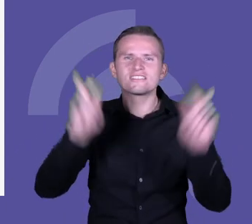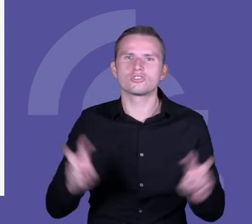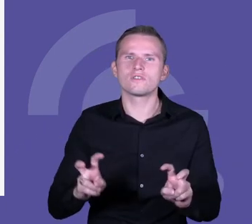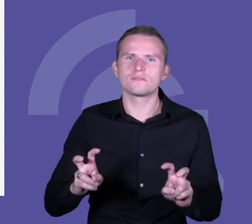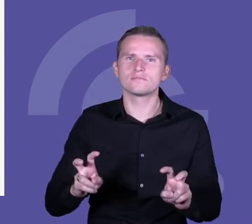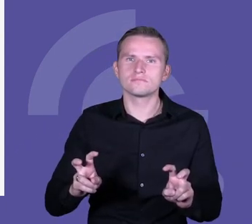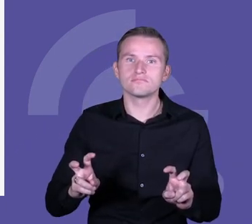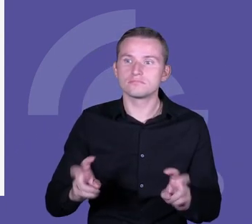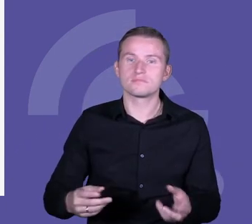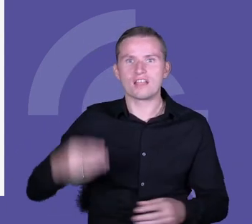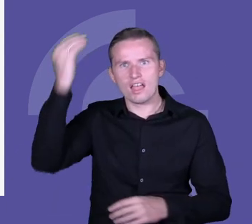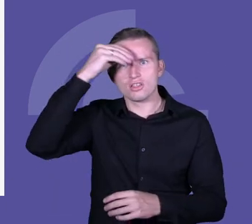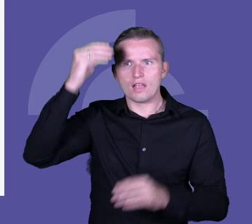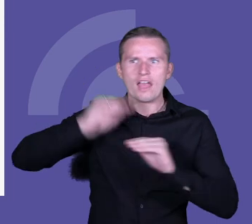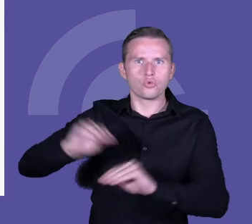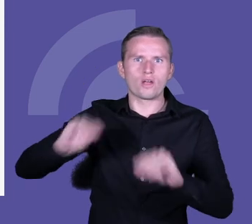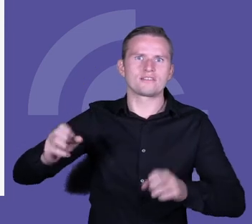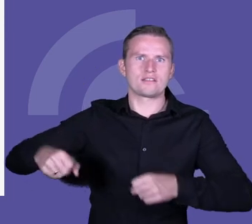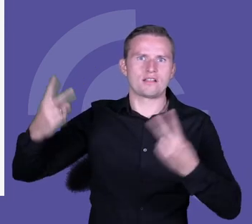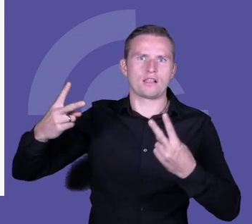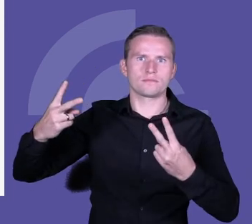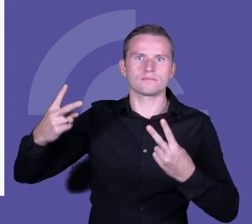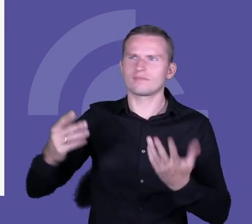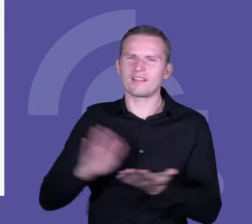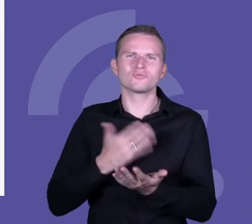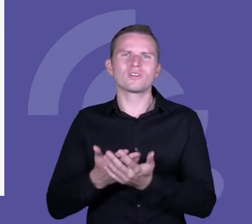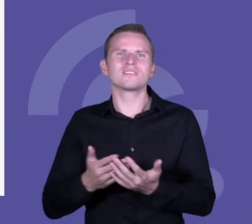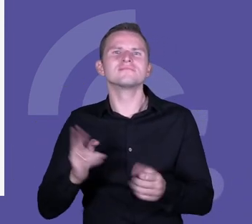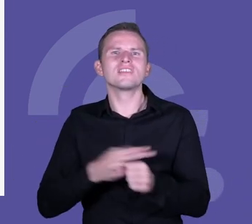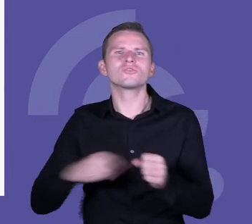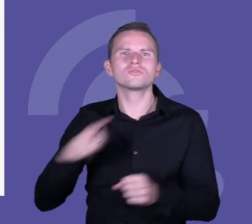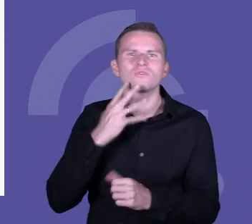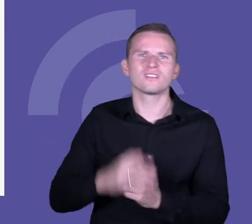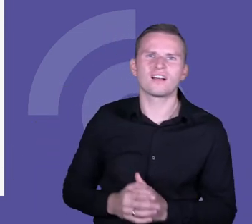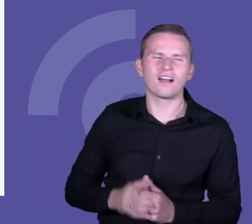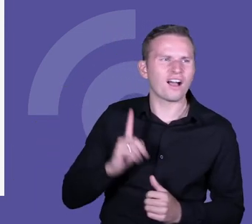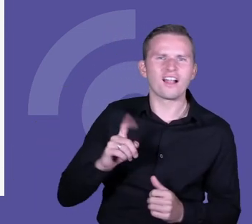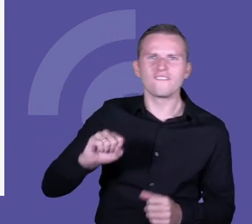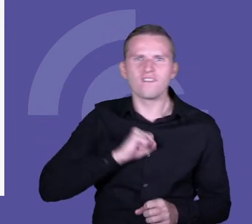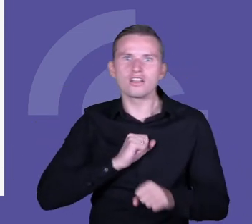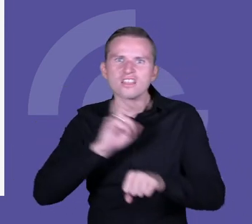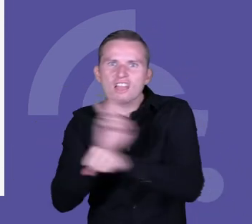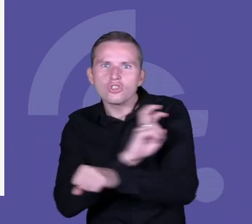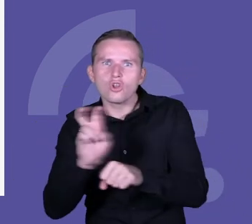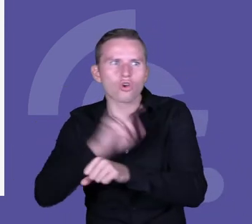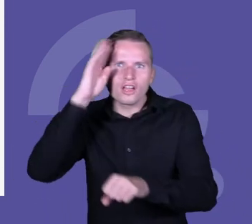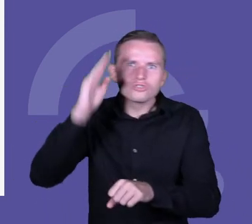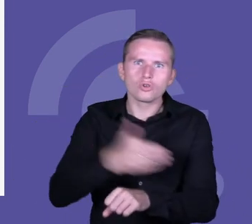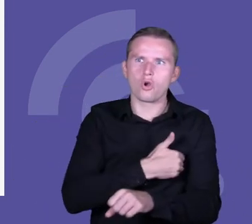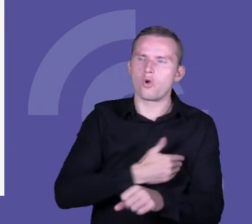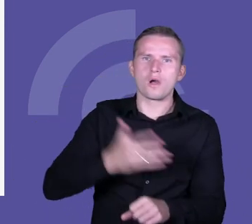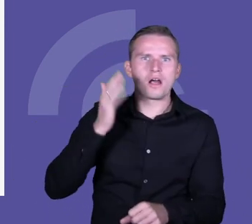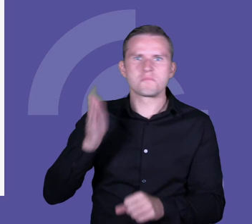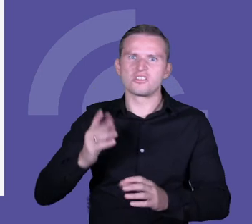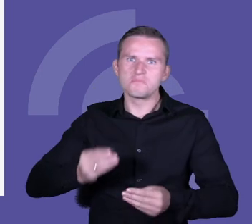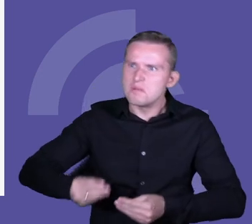No bo kryzysowa edukacja zdalna była w jakiś sposób spełnieniem marzeń, nie? No bo co, wszyscy mówili, ale jak będzie technologia w szkole, to nareszcie się coś ruszy, jest to